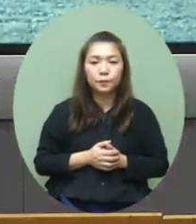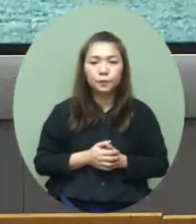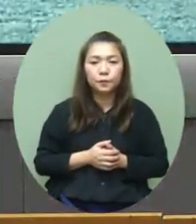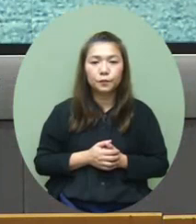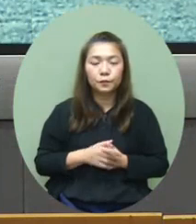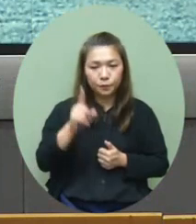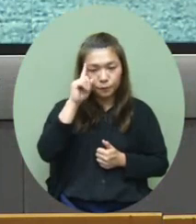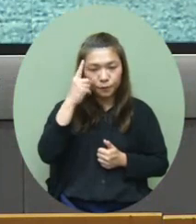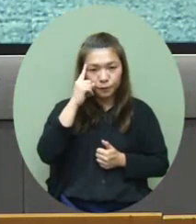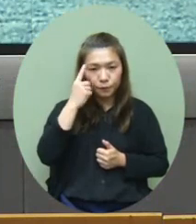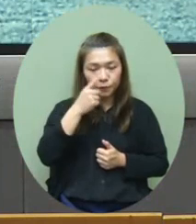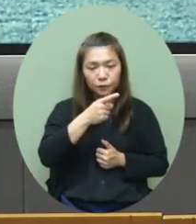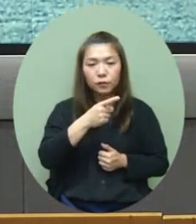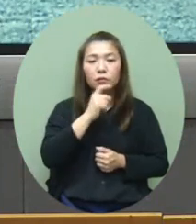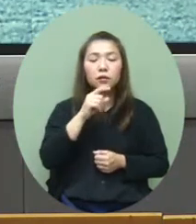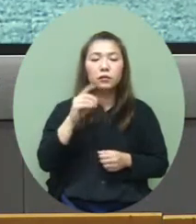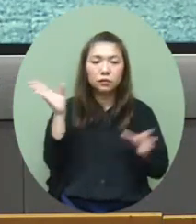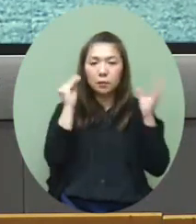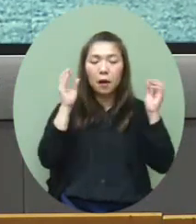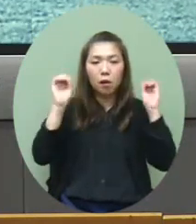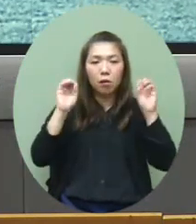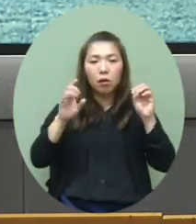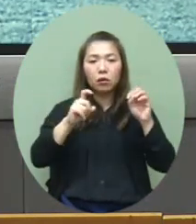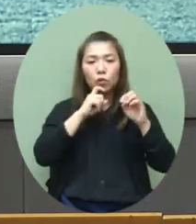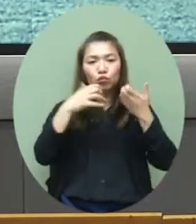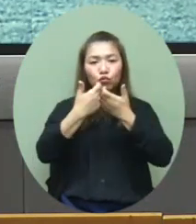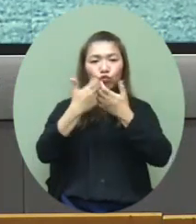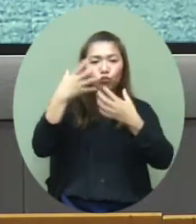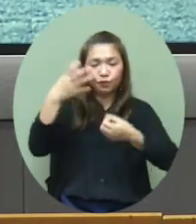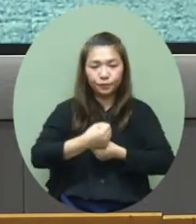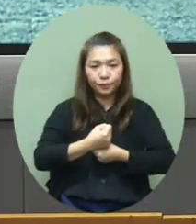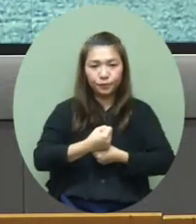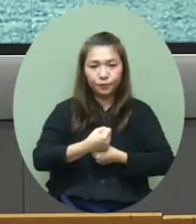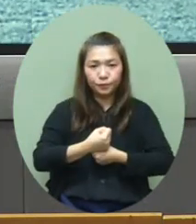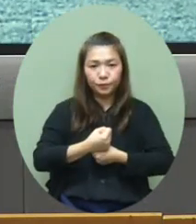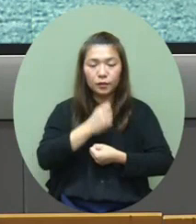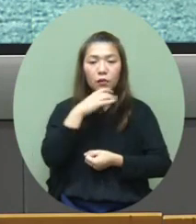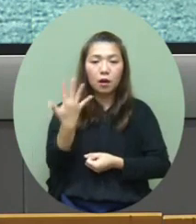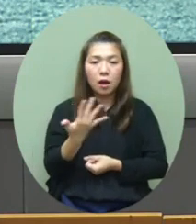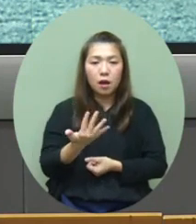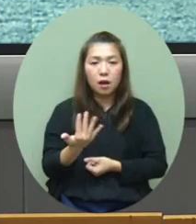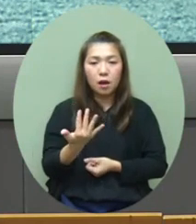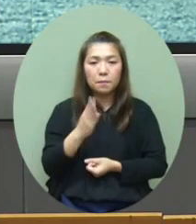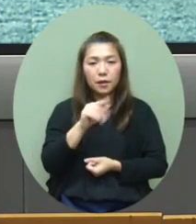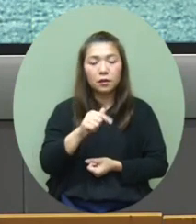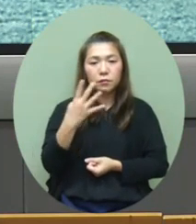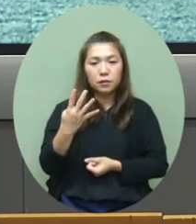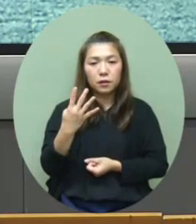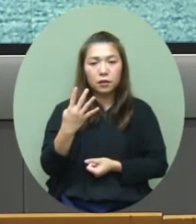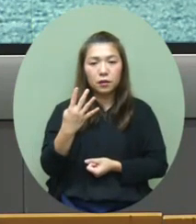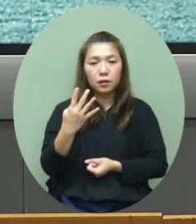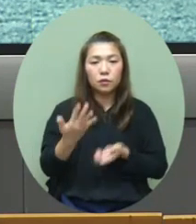我們每天現在的新聞稿都有累積究竟有多少的BA.4